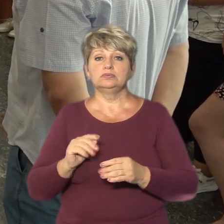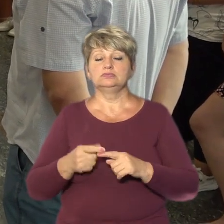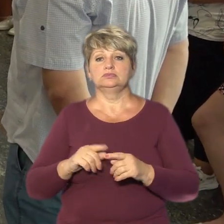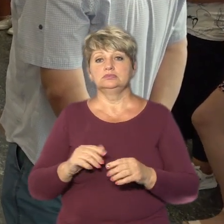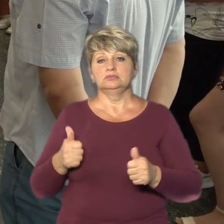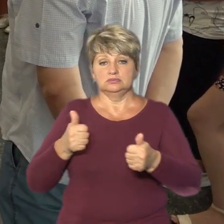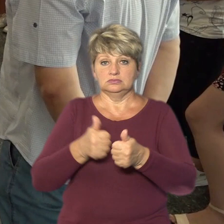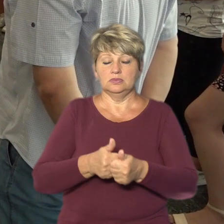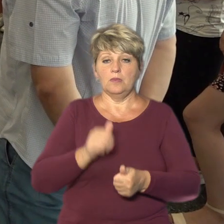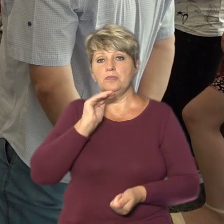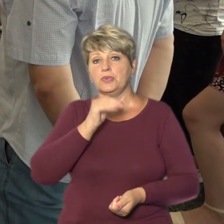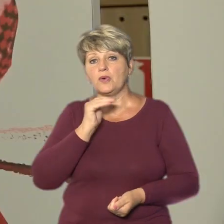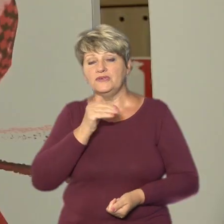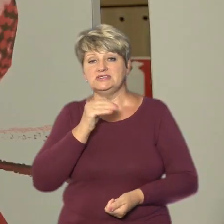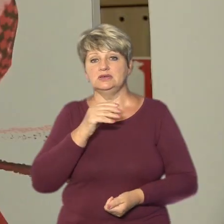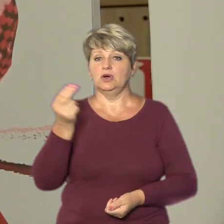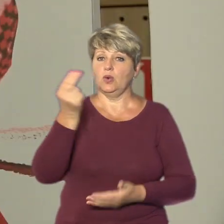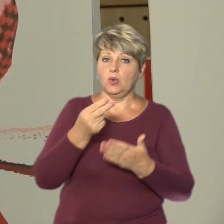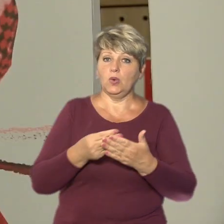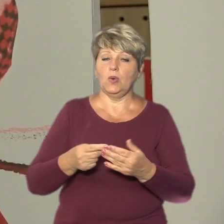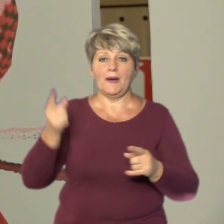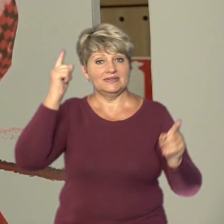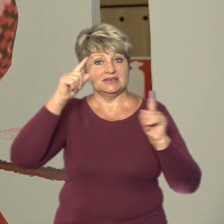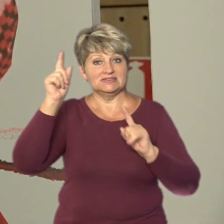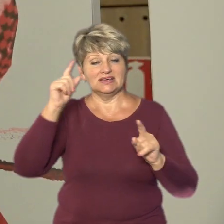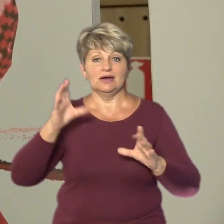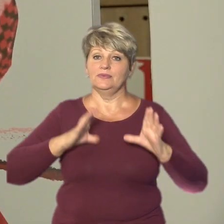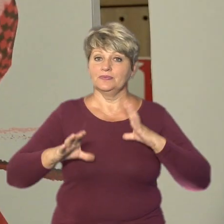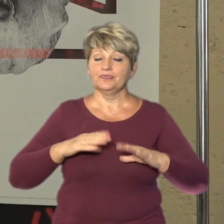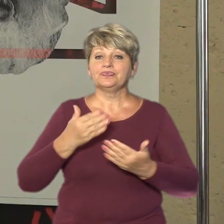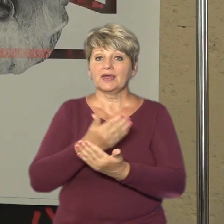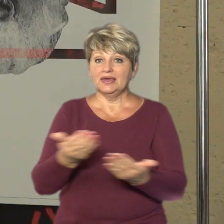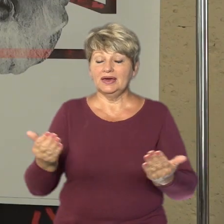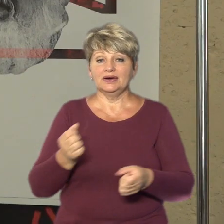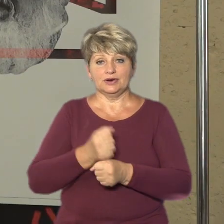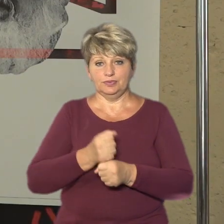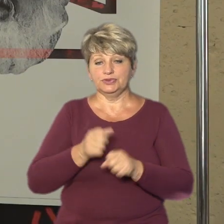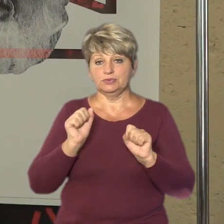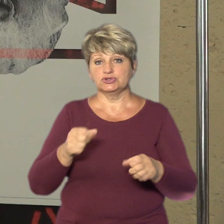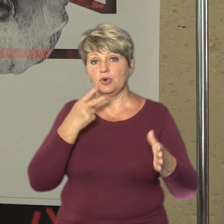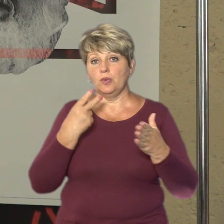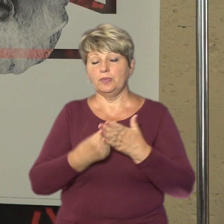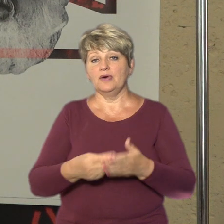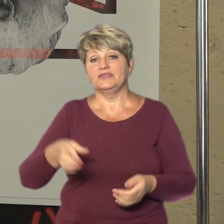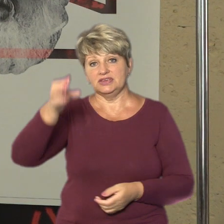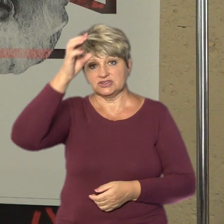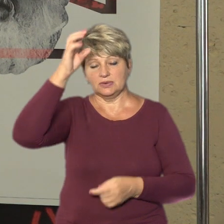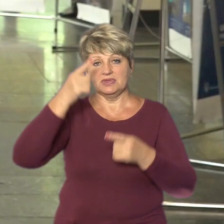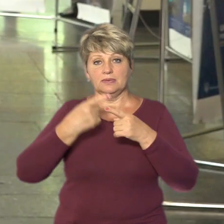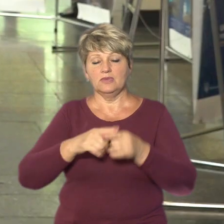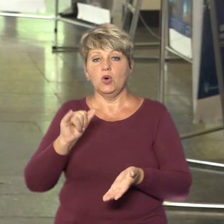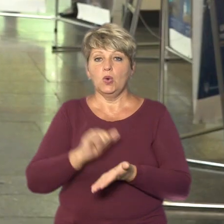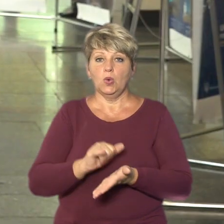художники, дизайнери та студенти. Їхні роботи можна побачити у Черкаському державному технологічному університеті.